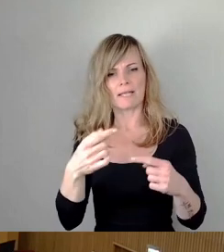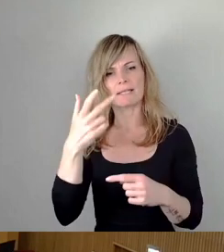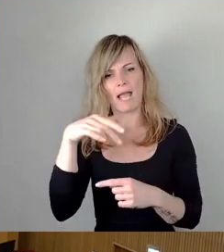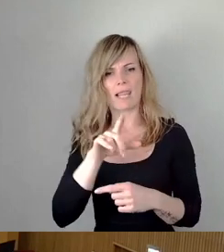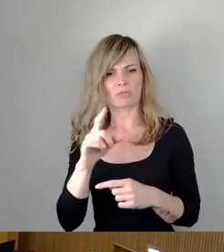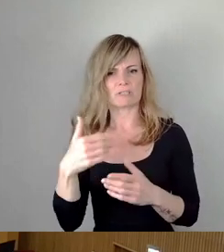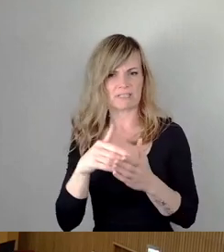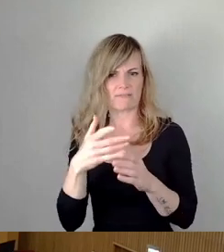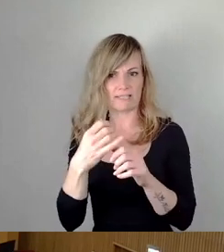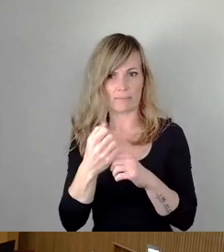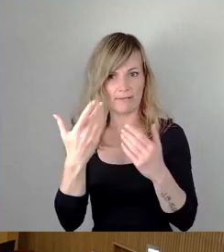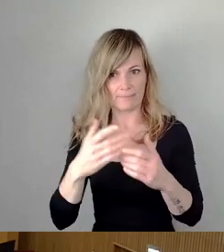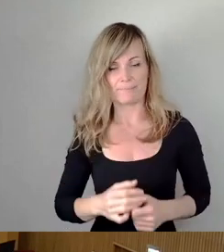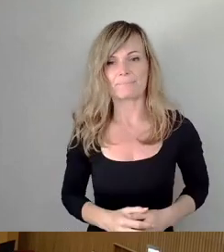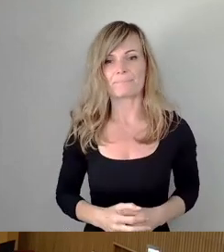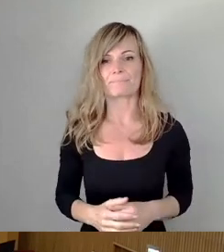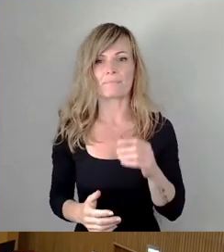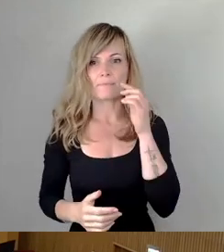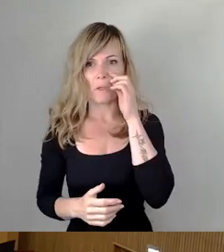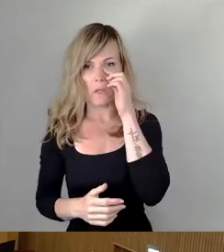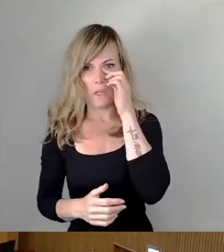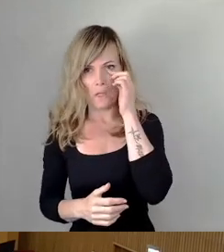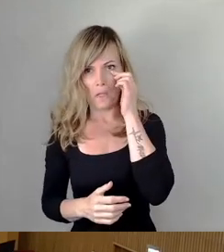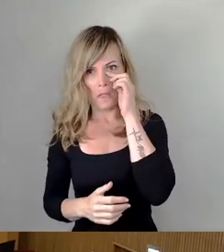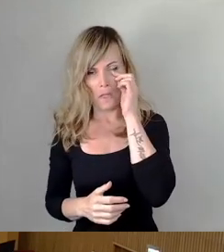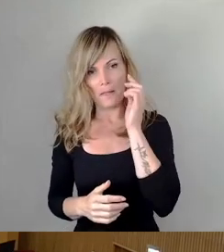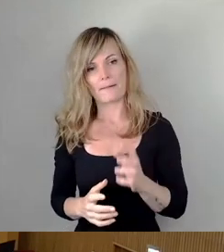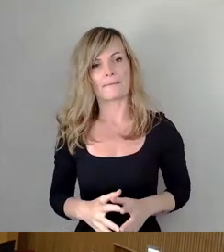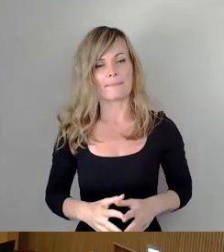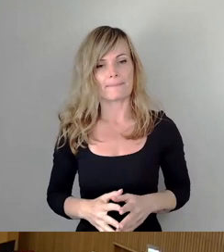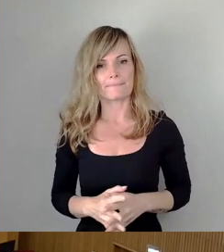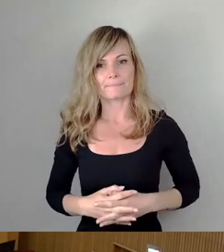Ersetzungsantrag hier einbringen.